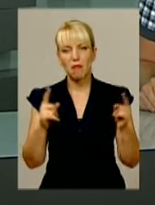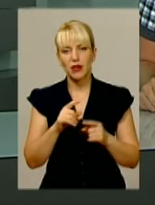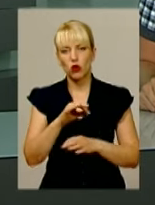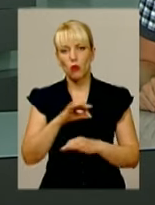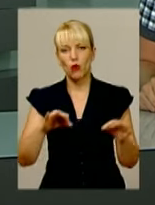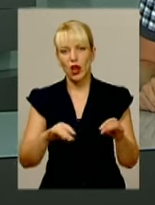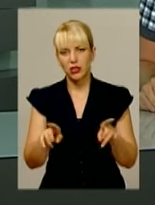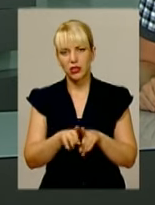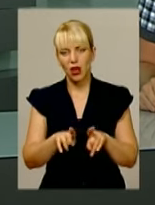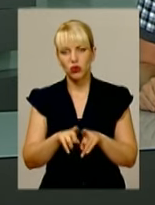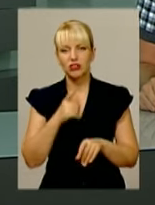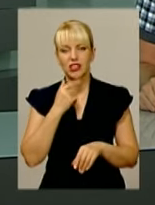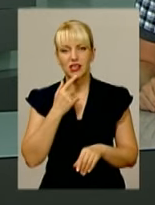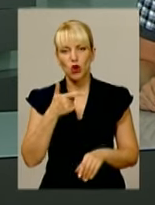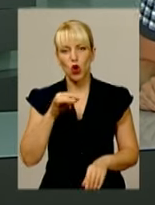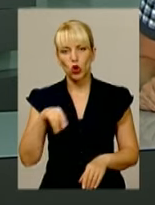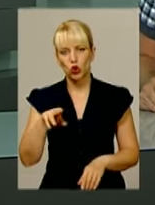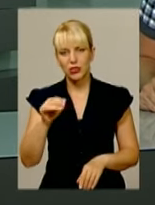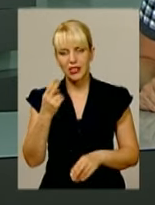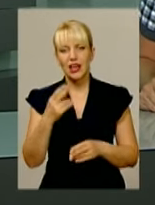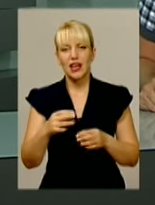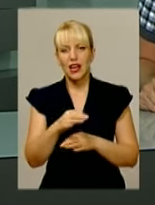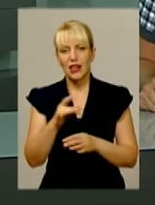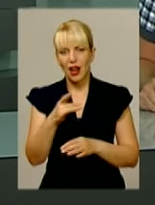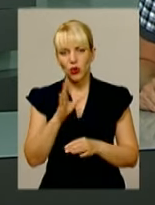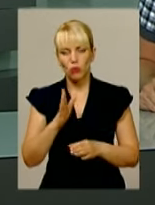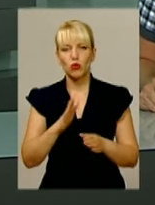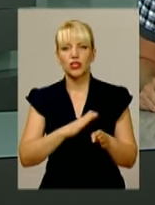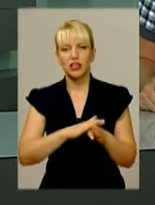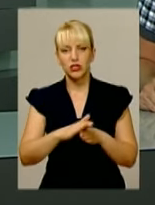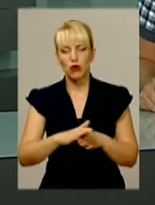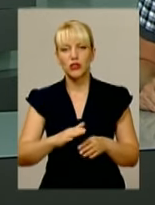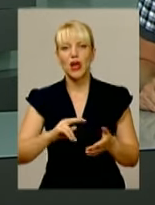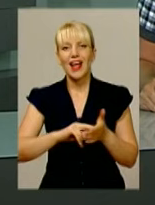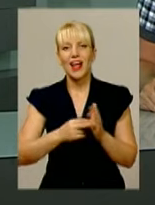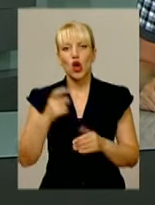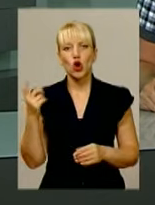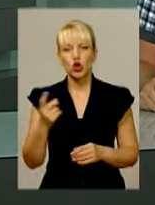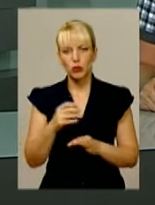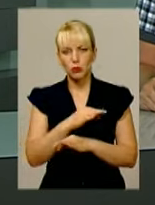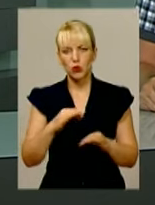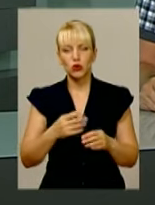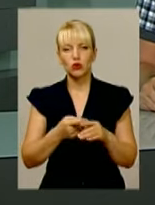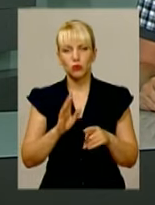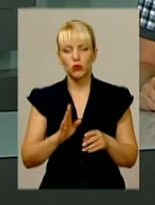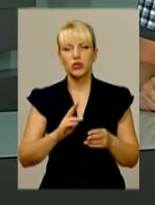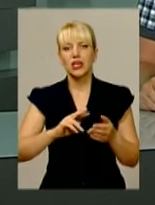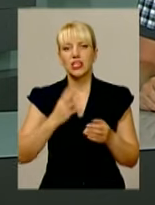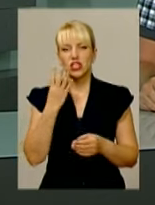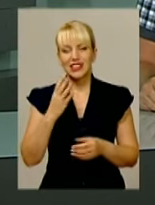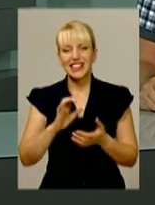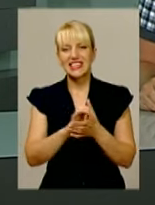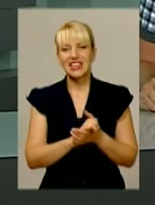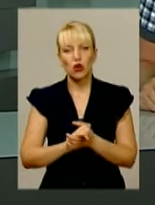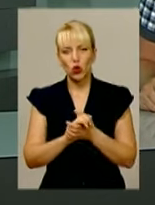ще двох районах – Красилівському та Городоцькому – буде реалізовано економічні проекти. Тут планують створити чотири сільгоспобслуговувачі кооперативи.